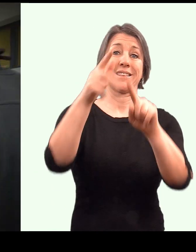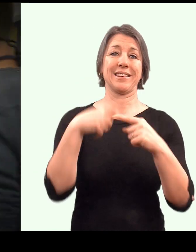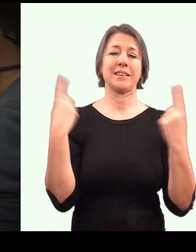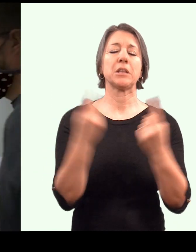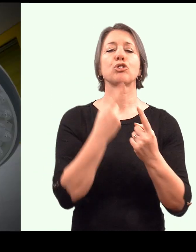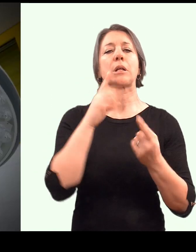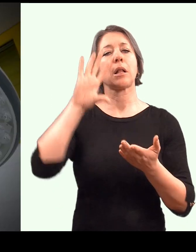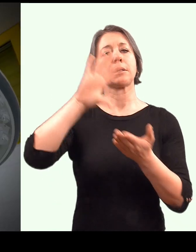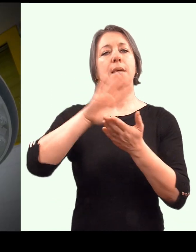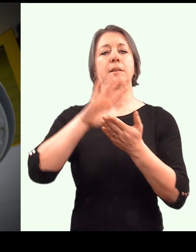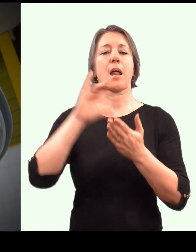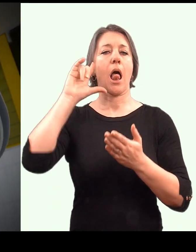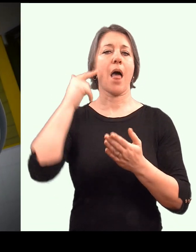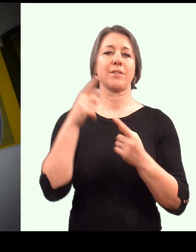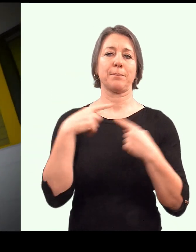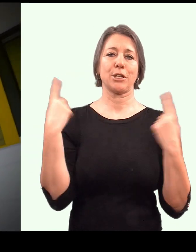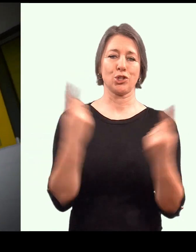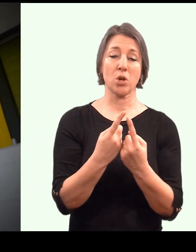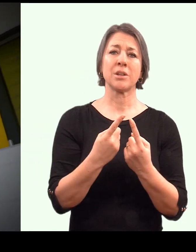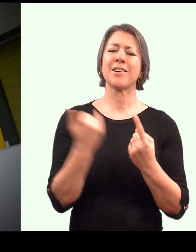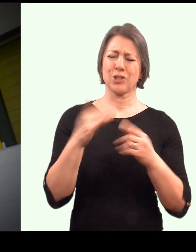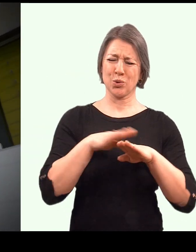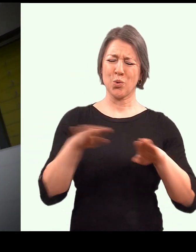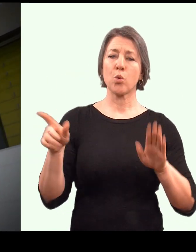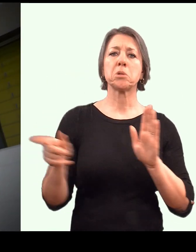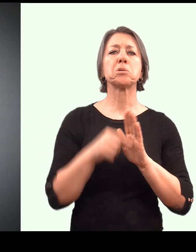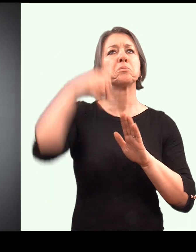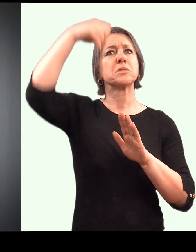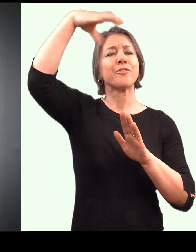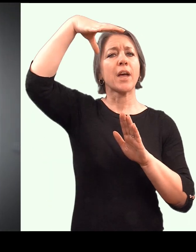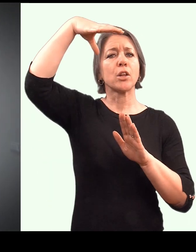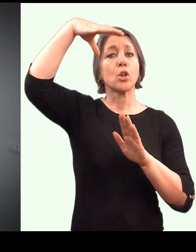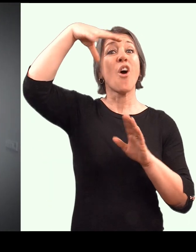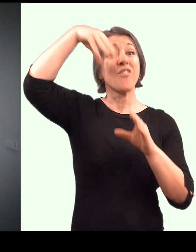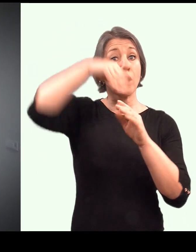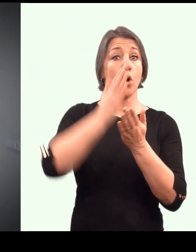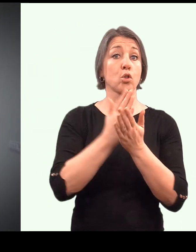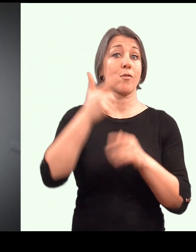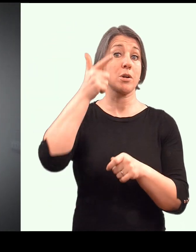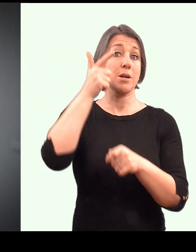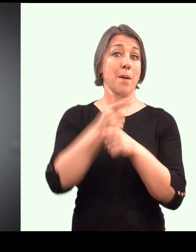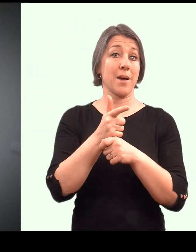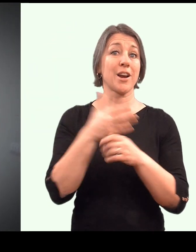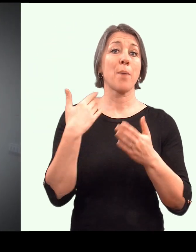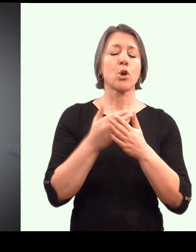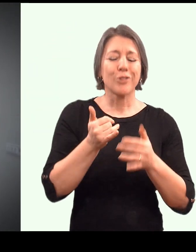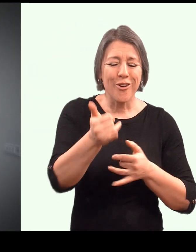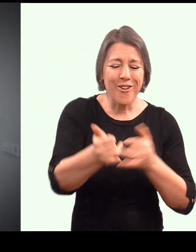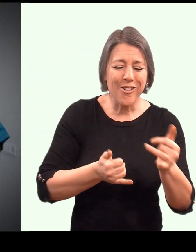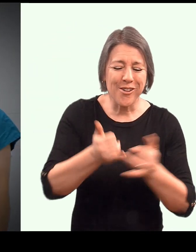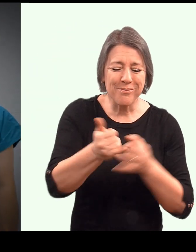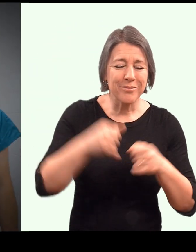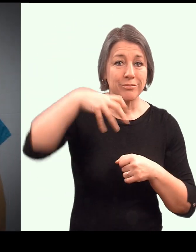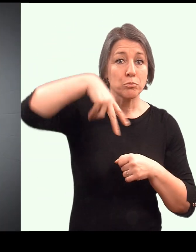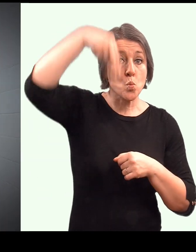Nad každým stolem vidíme operační světlo i s vloženou kamerou, takže to, co se na tom pitevním stole děje, tak